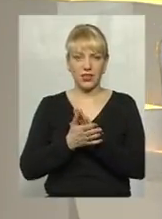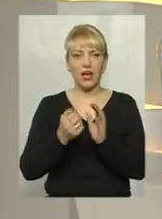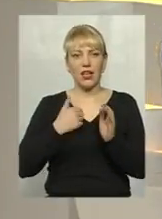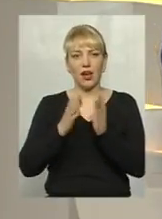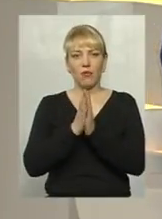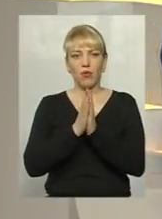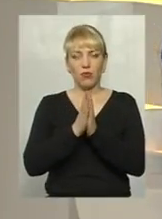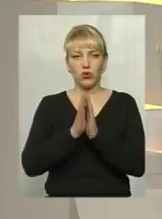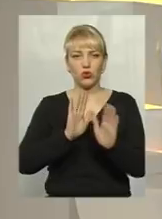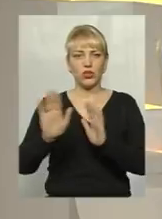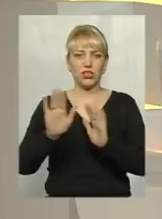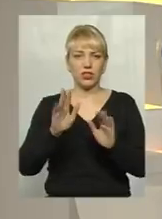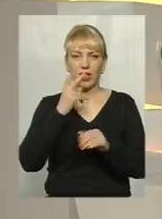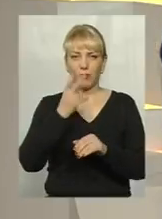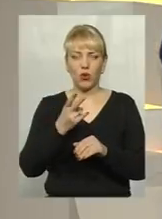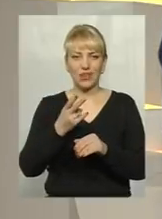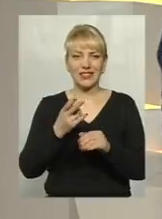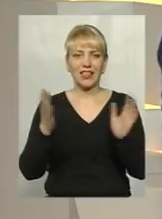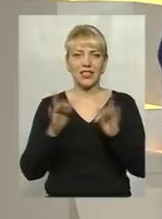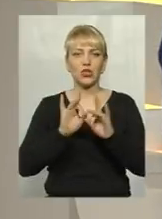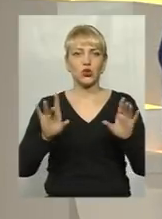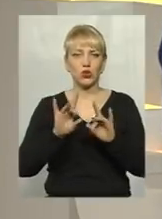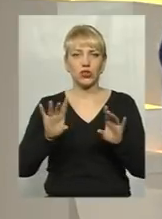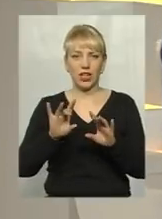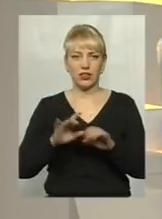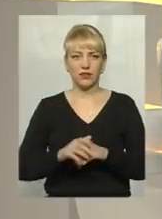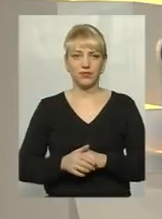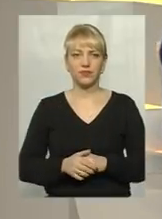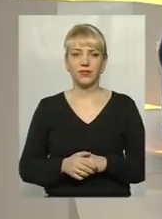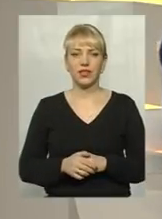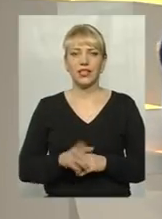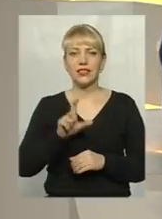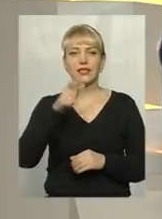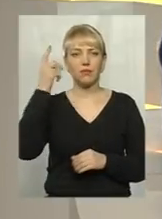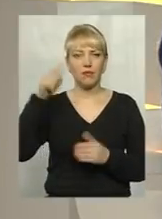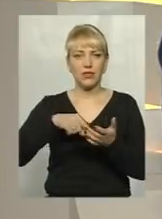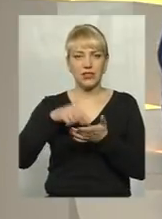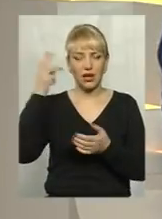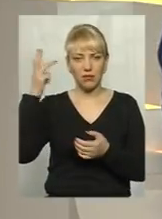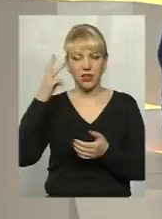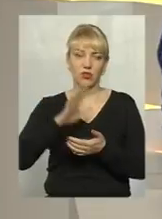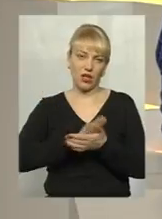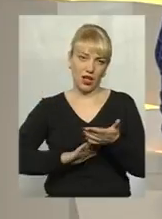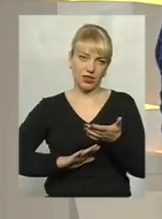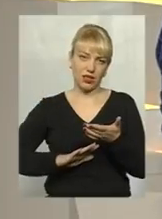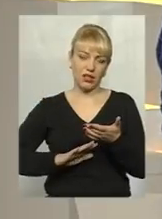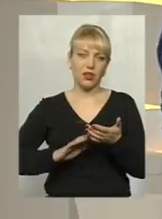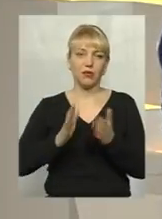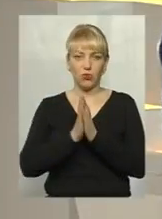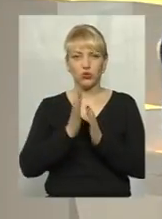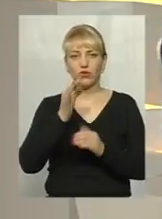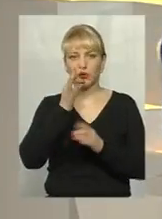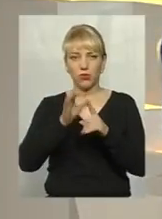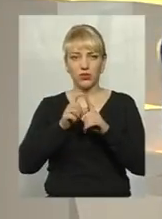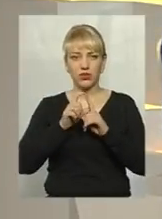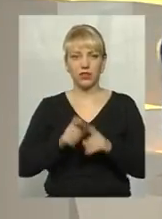показати режисера замальовку з Хмельницького, а далі прошу відповіді.